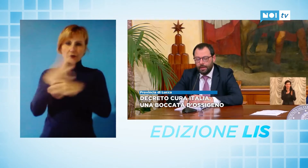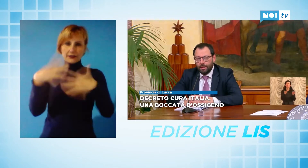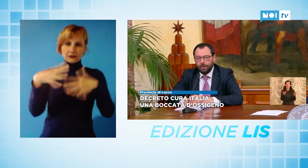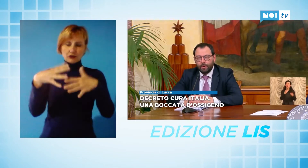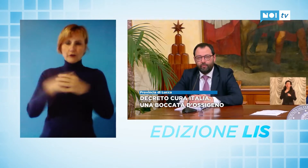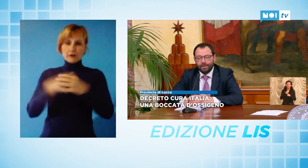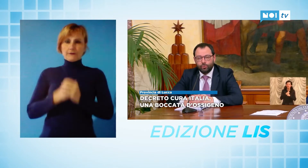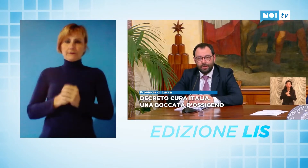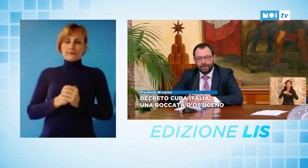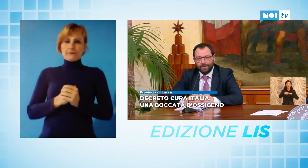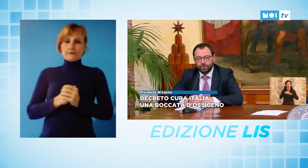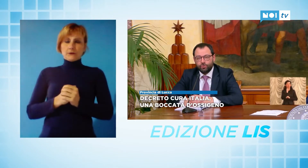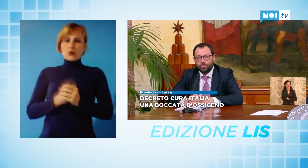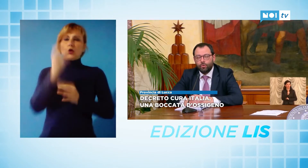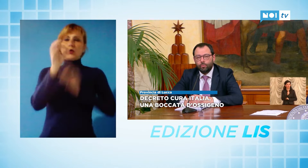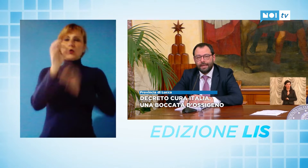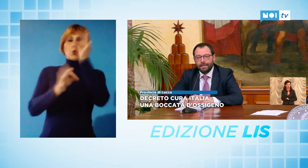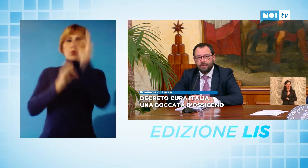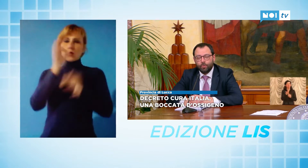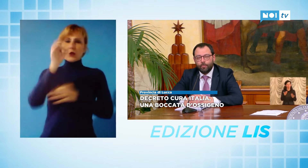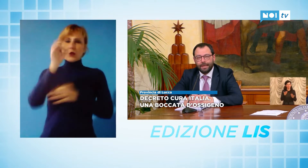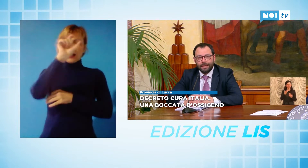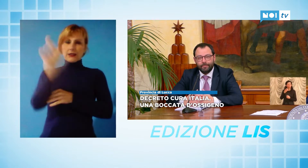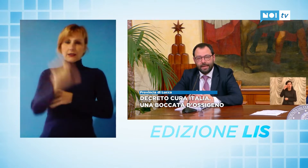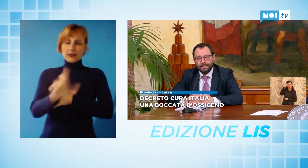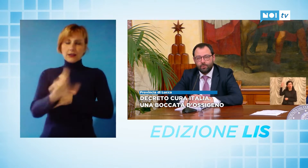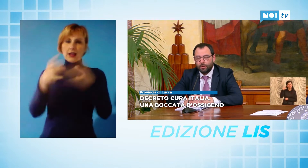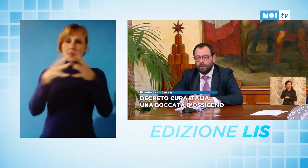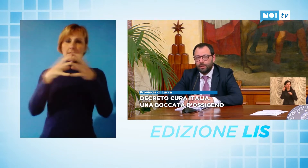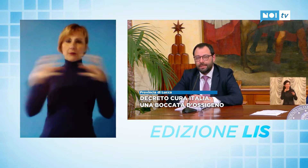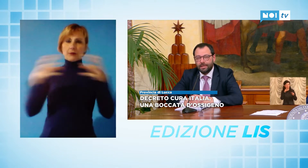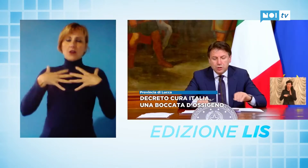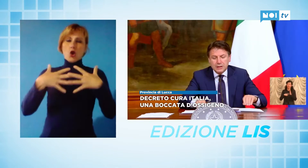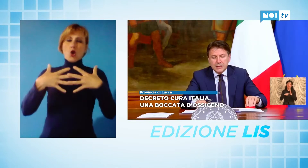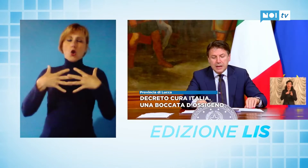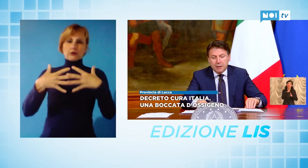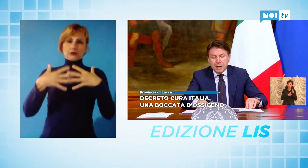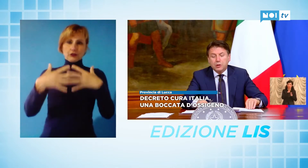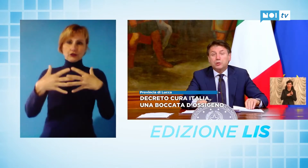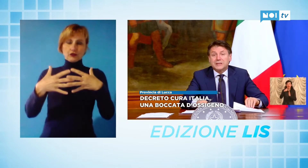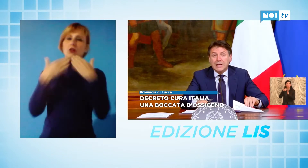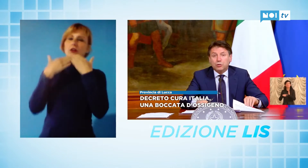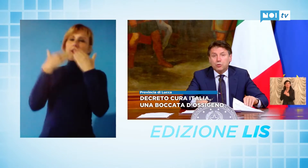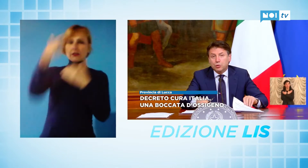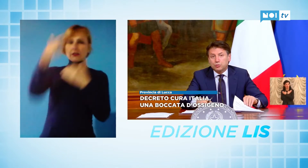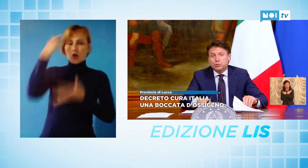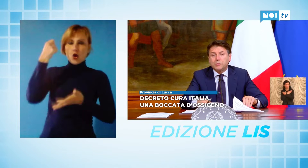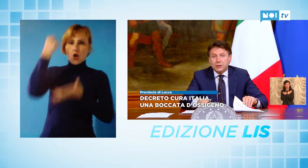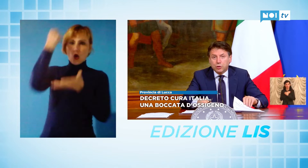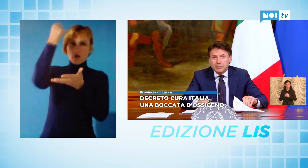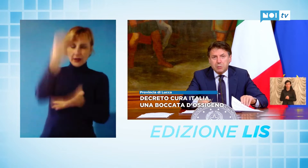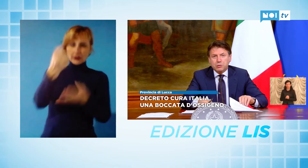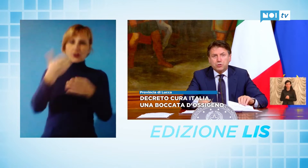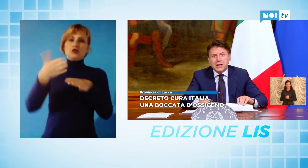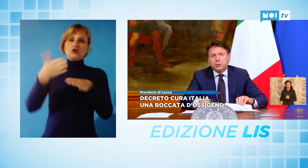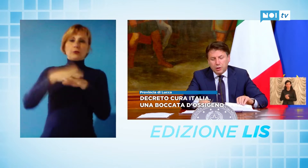Decreto Cura Italia, una boccata d'ossigeno per le imprese. I fondi stanziati dal governo aiuteranno soprattutto le piccole e medie imprese e l'artigianato,